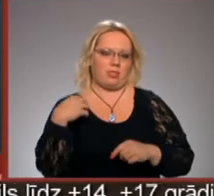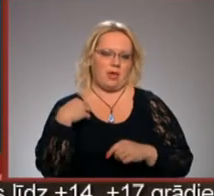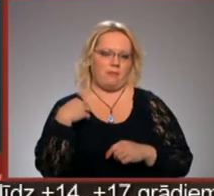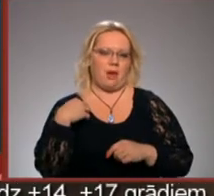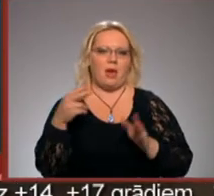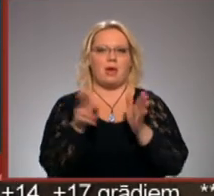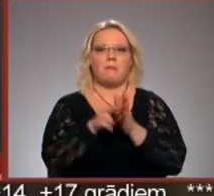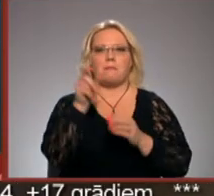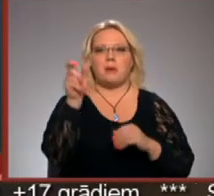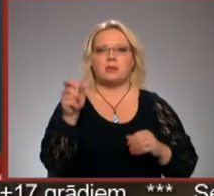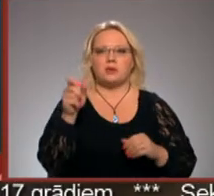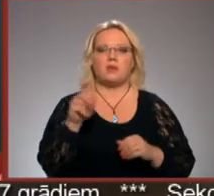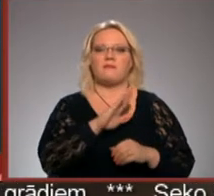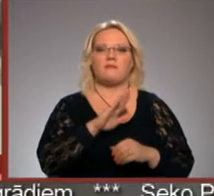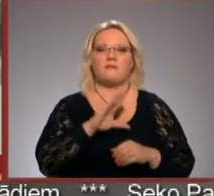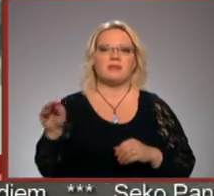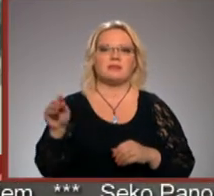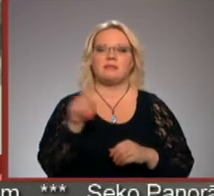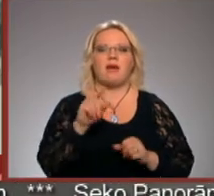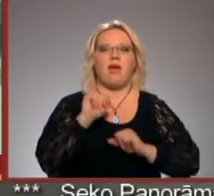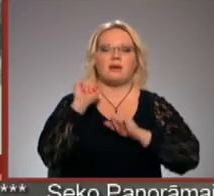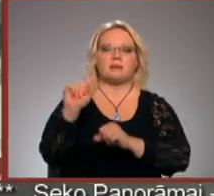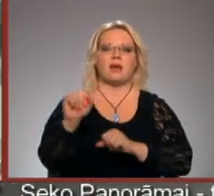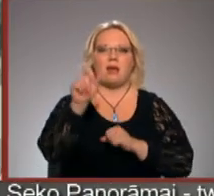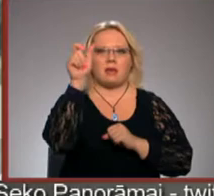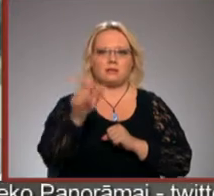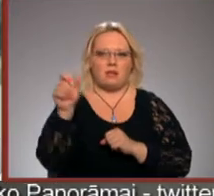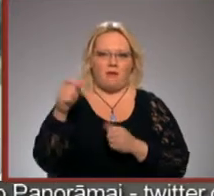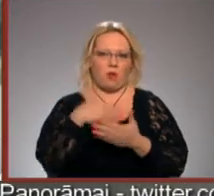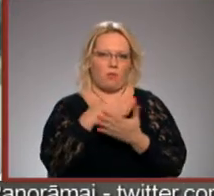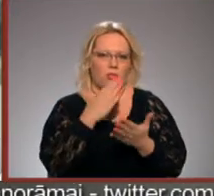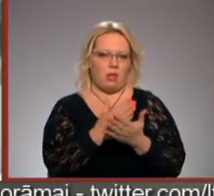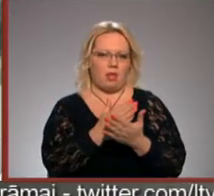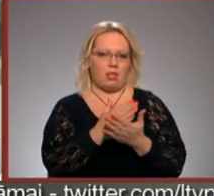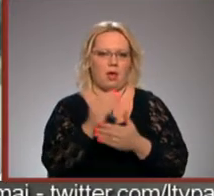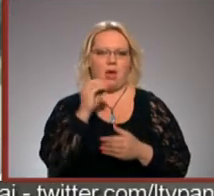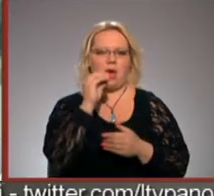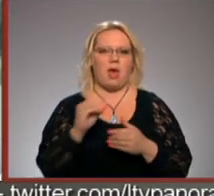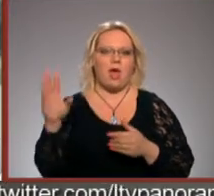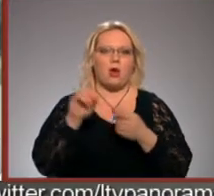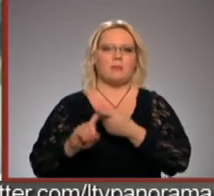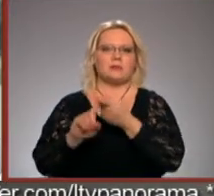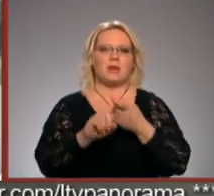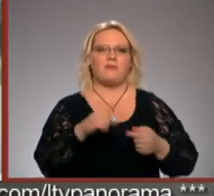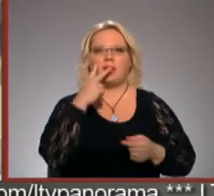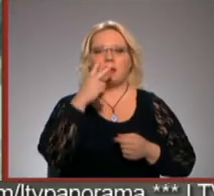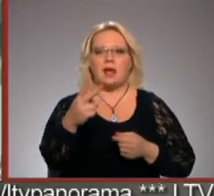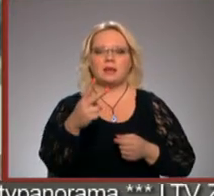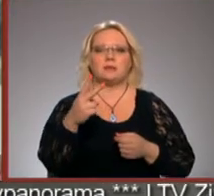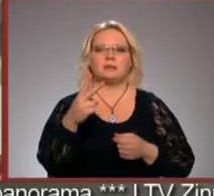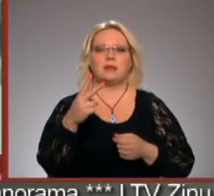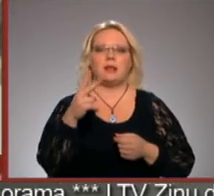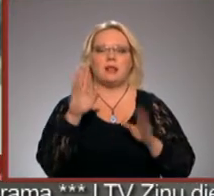Pensionāri tā visu neizsargā, tā kā cilvēku daļē ir. Eiropas Savienībā redz liek, lai